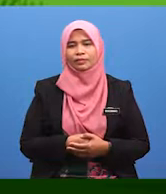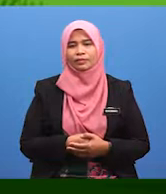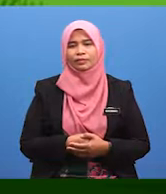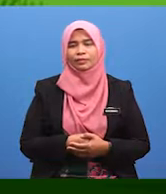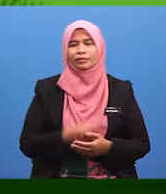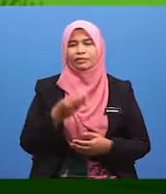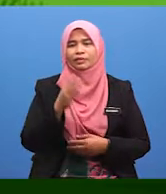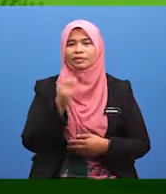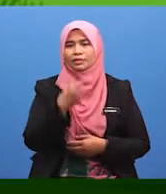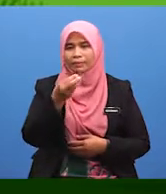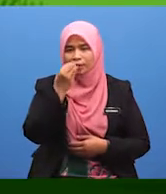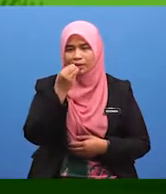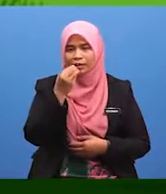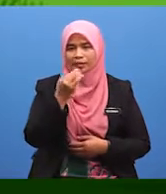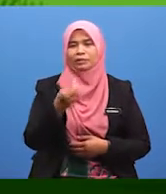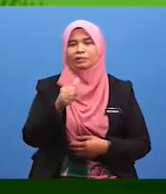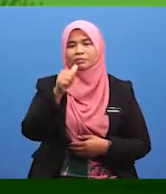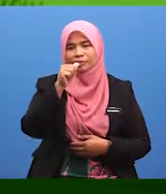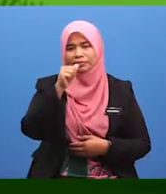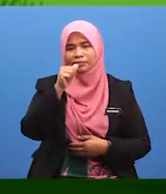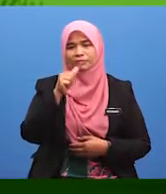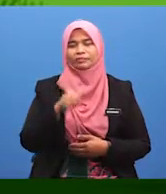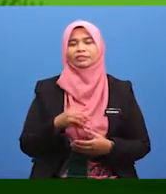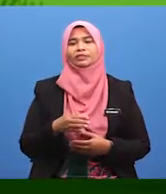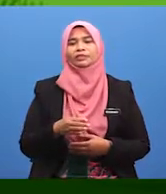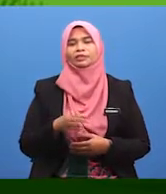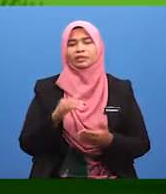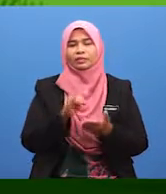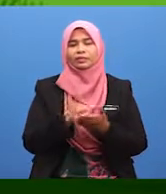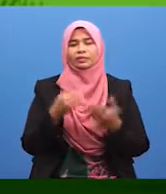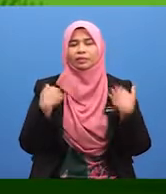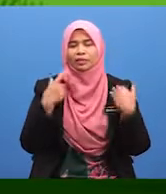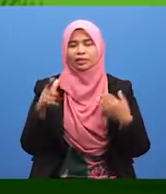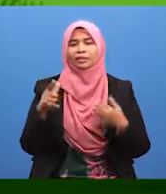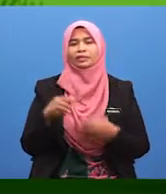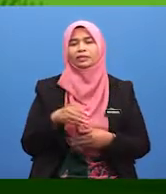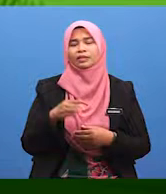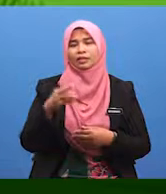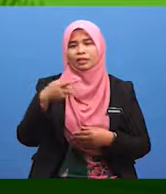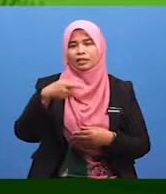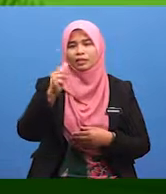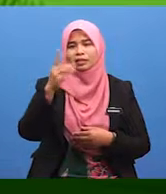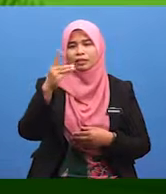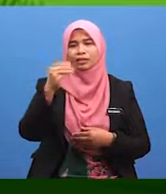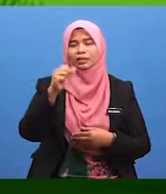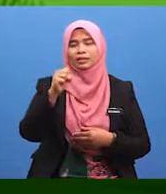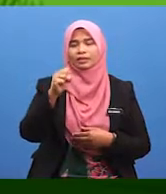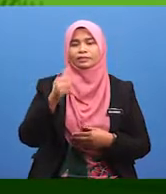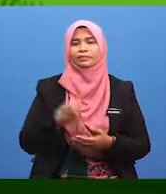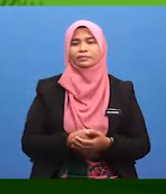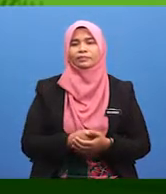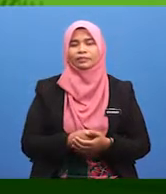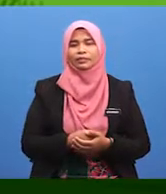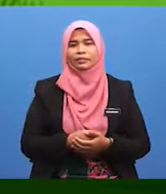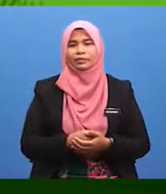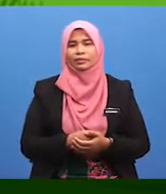Kita makan, kita minum, yang keluar ke depan itu air, najis air kecil. Buang air kecil. Kalau dia keluar di belakang